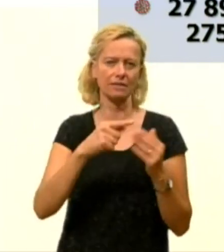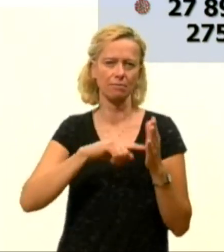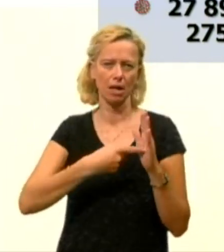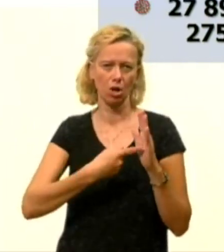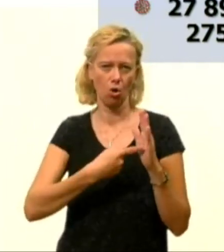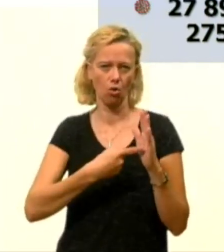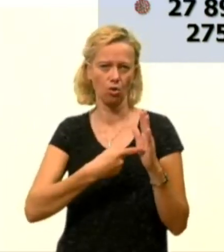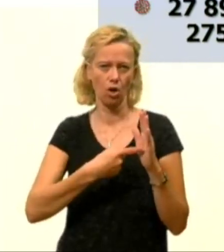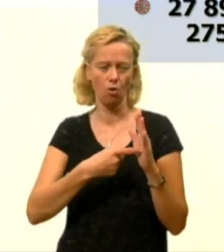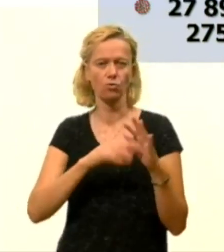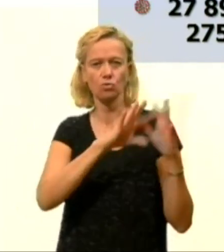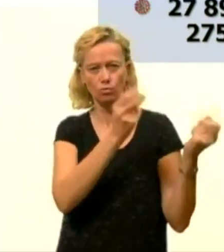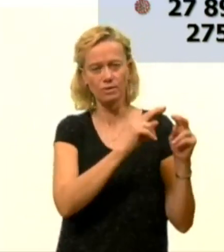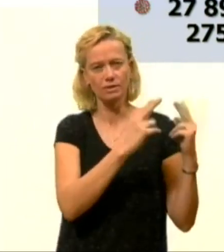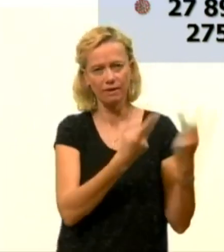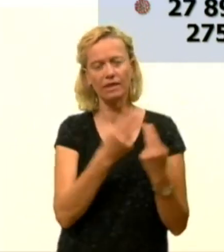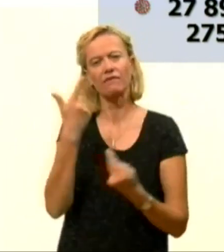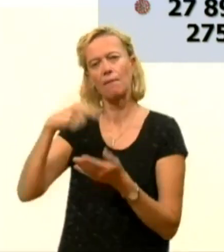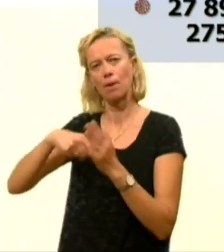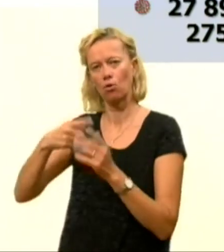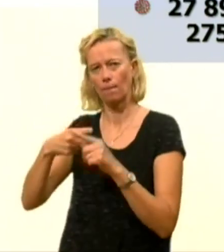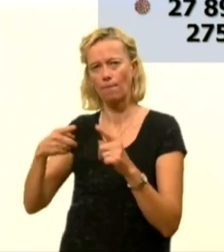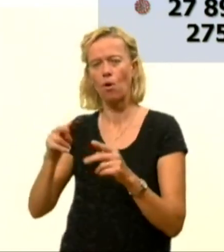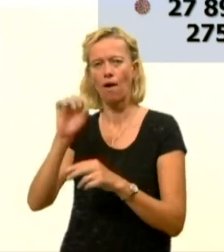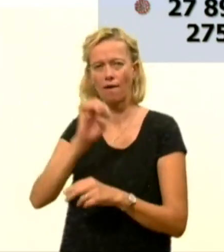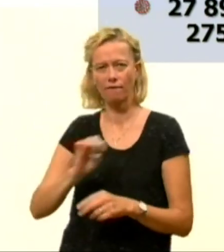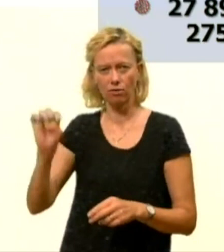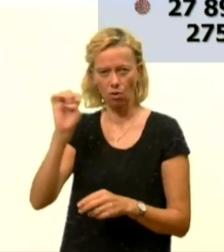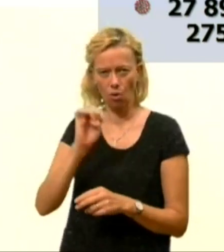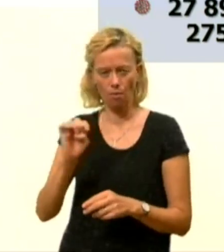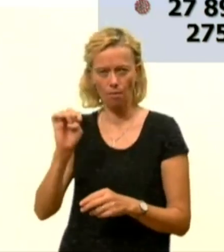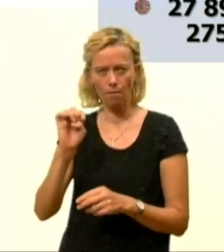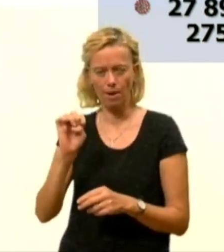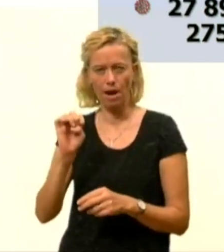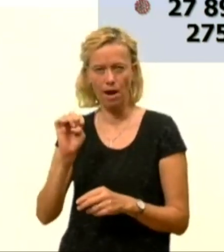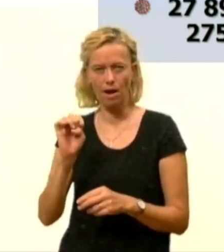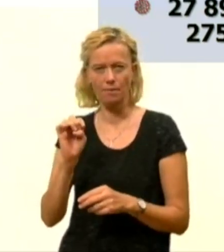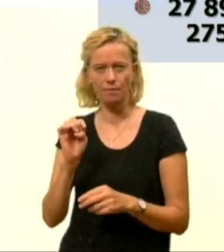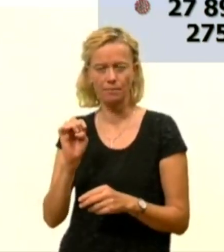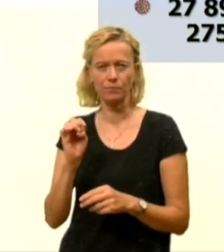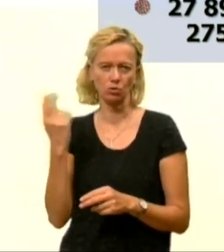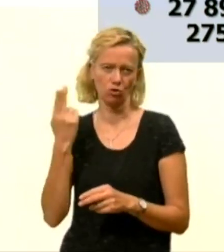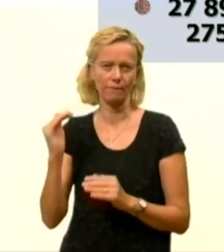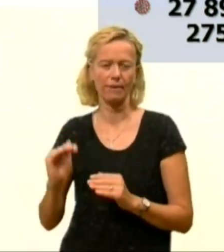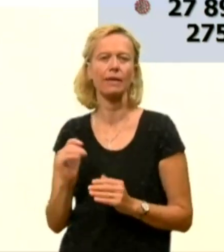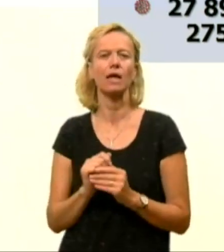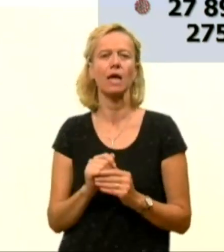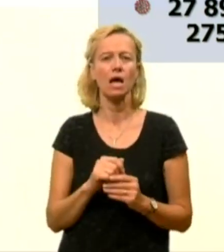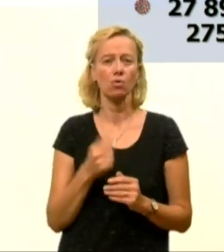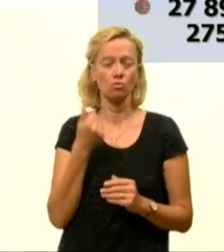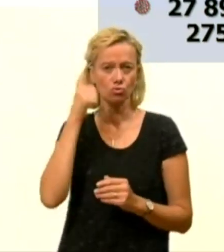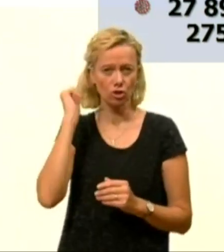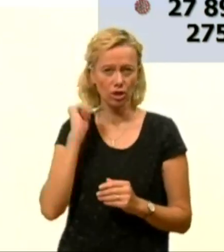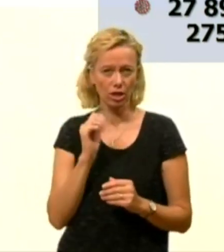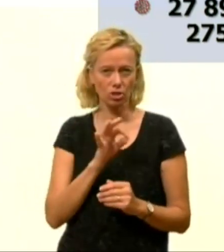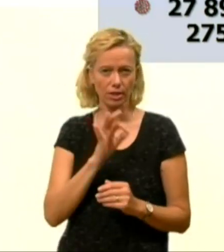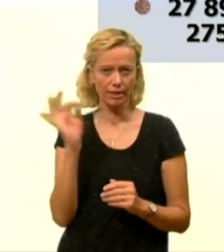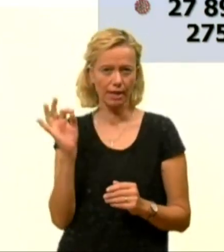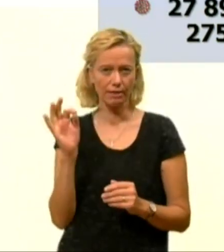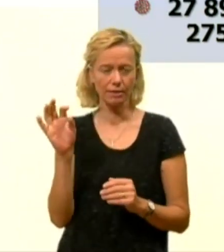uniji 2 milijona popol, Slovenija okoli 3500 premirov. Včerajšnji dan smo zadnali